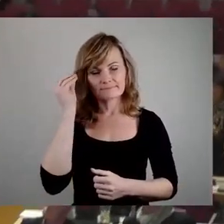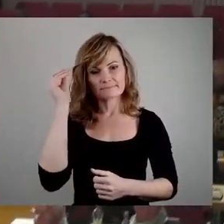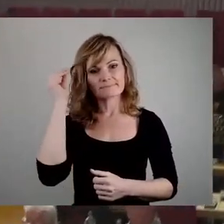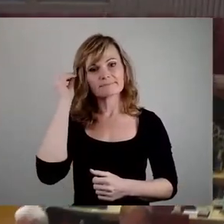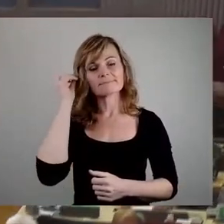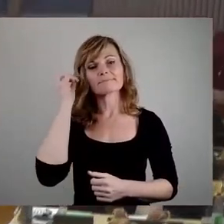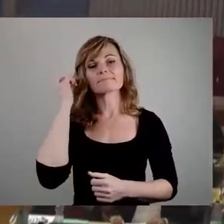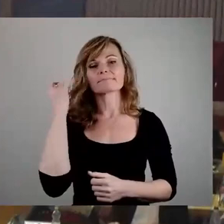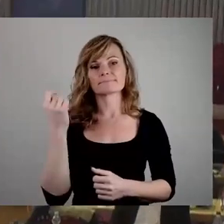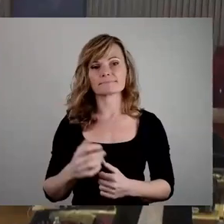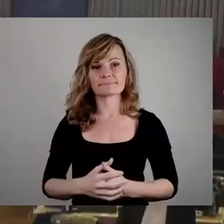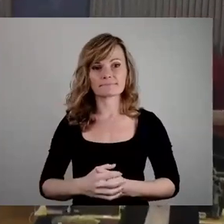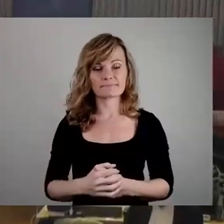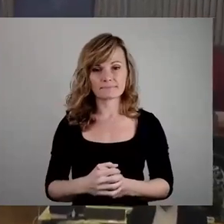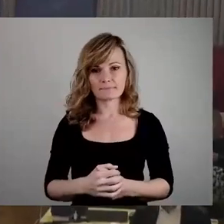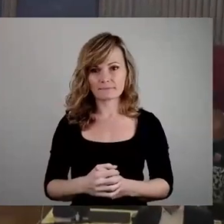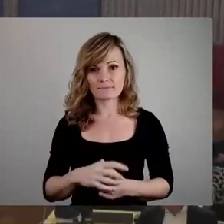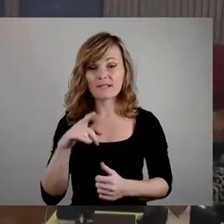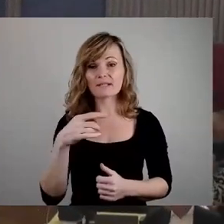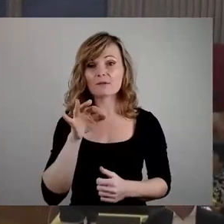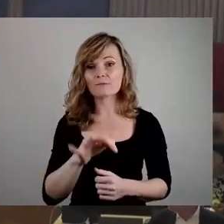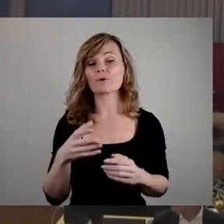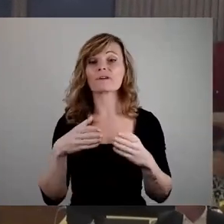Als nächster Redner für die Die Linke, Herr Kießling.